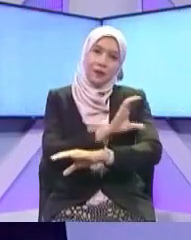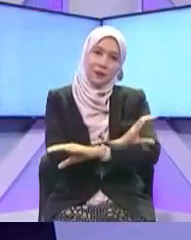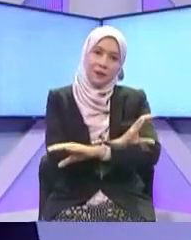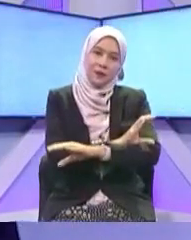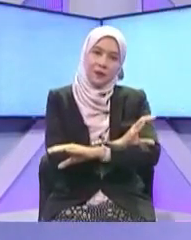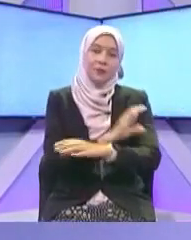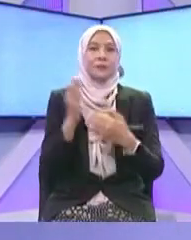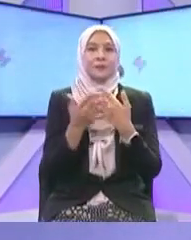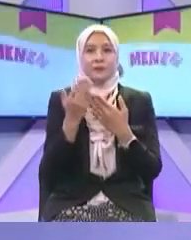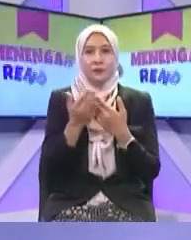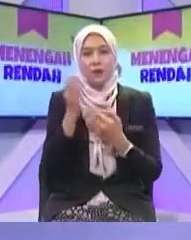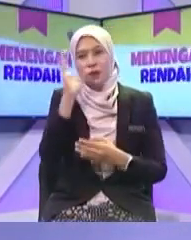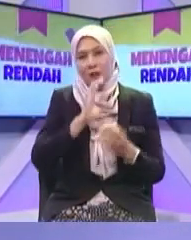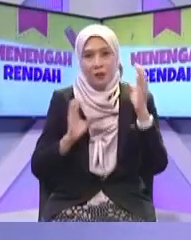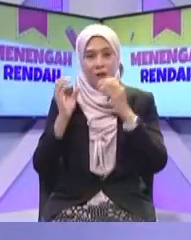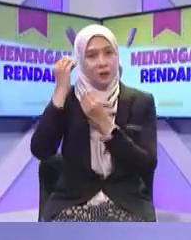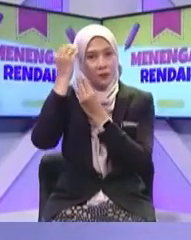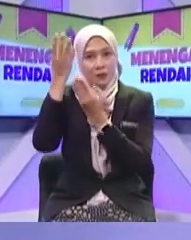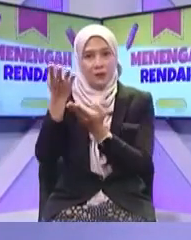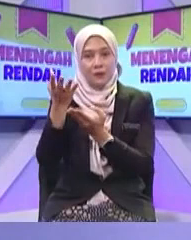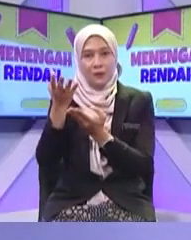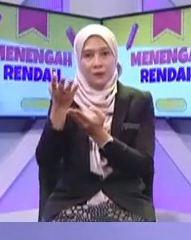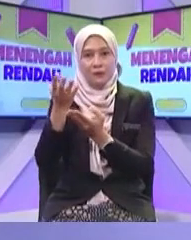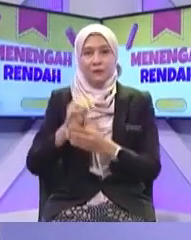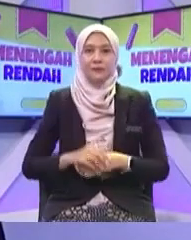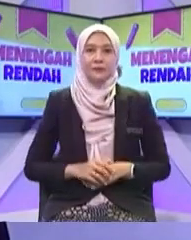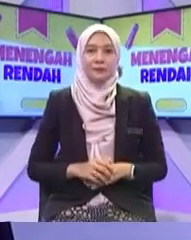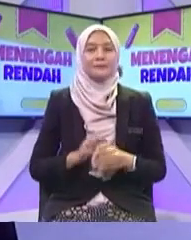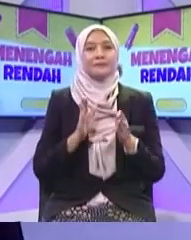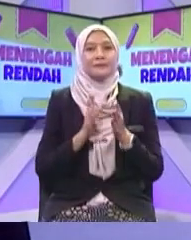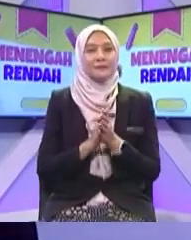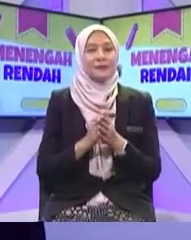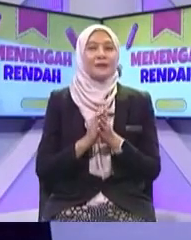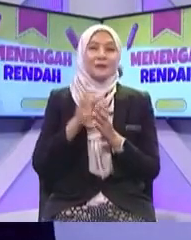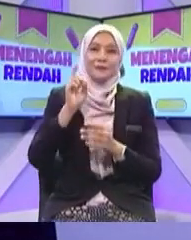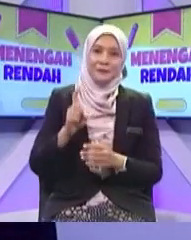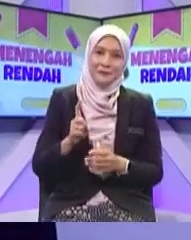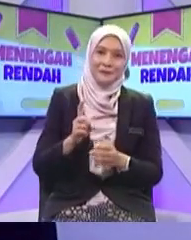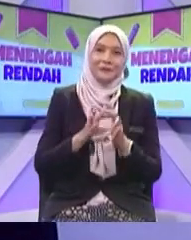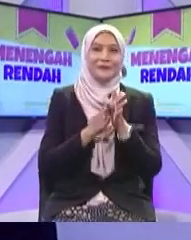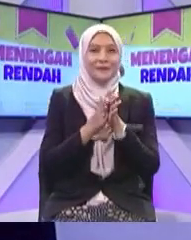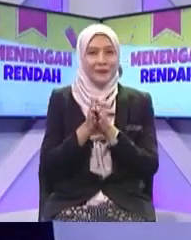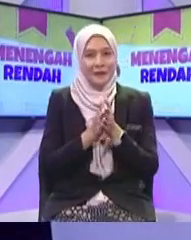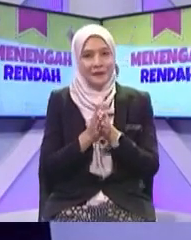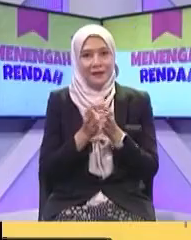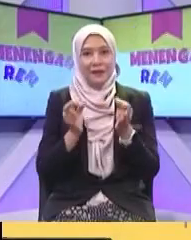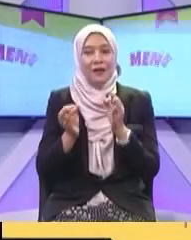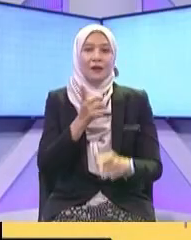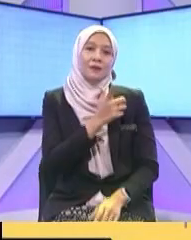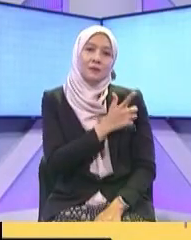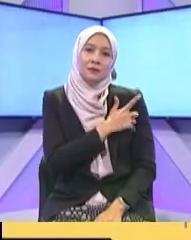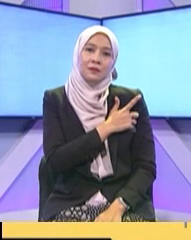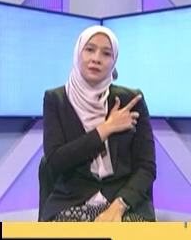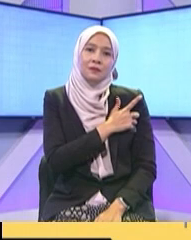hujung jari Boleh Cari maklumat Dia punya kunci dia Rajin Dengan Malas saja Nak atau tidak